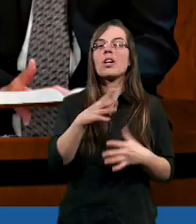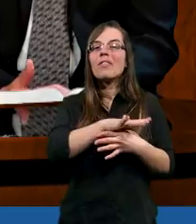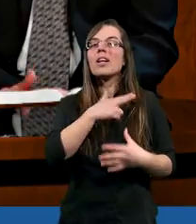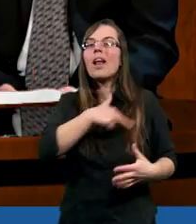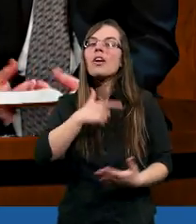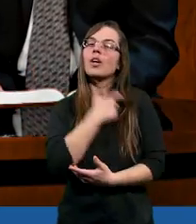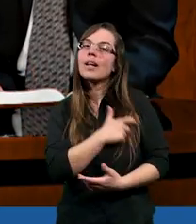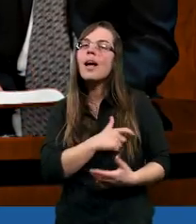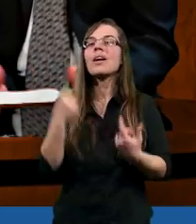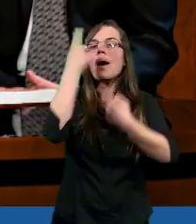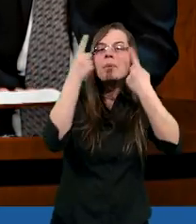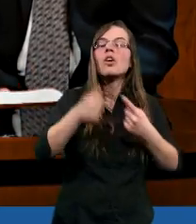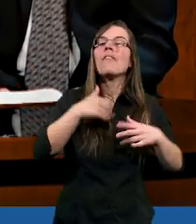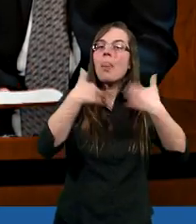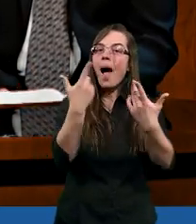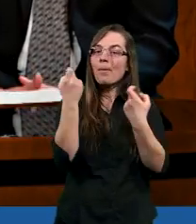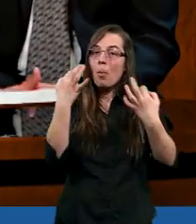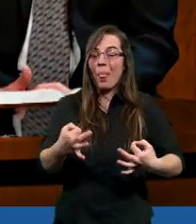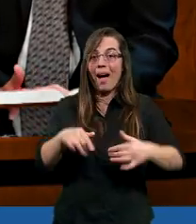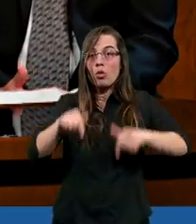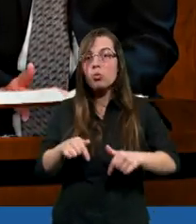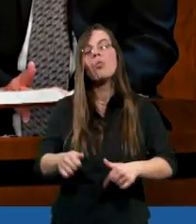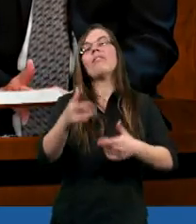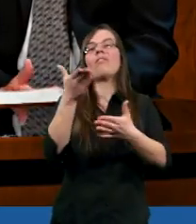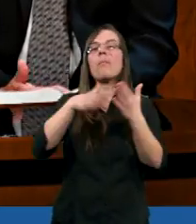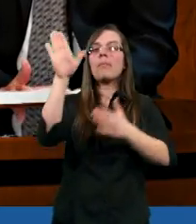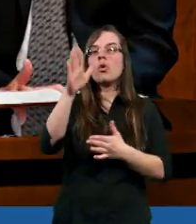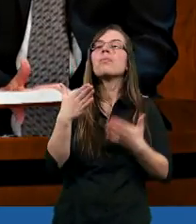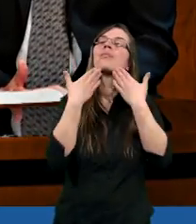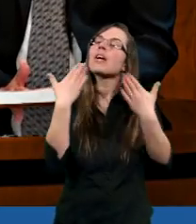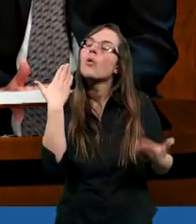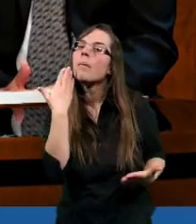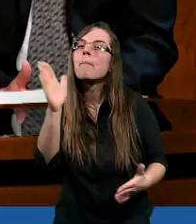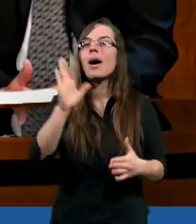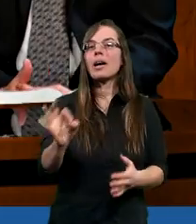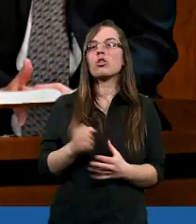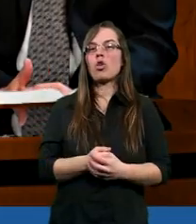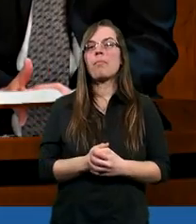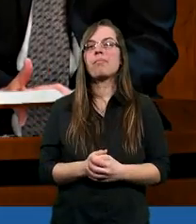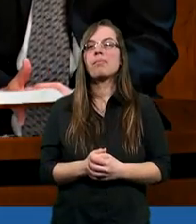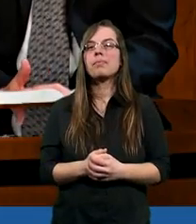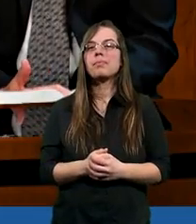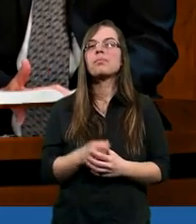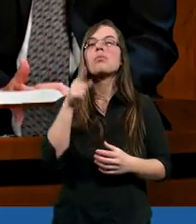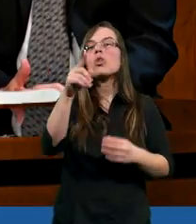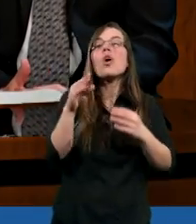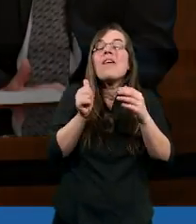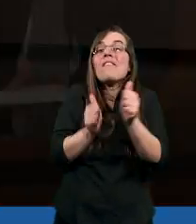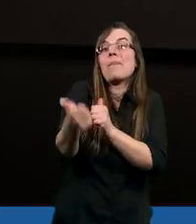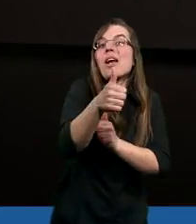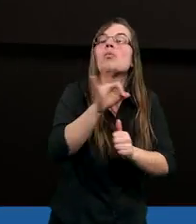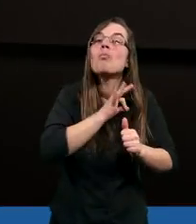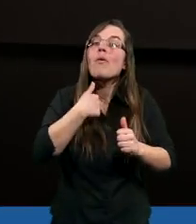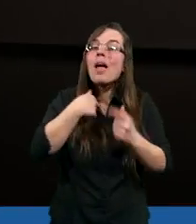serca, byśmy tym sercem byli w danym momencie przy Panu Bogu. Dziękuję bardzo. Uprzedziłeś